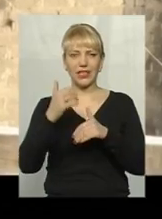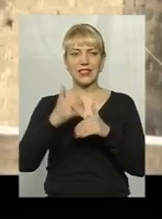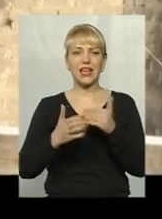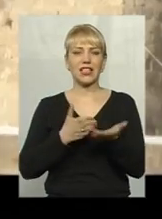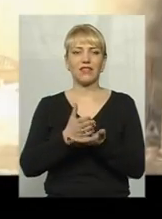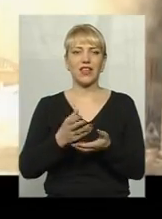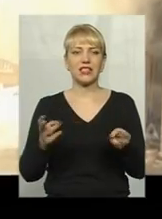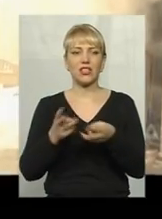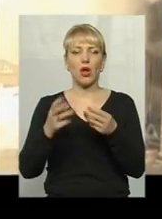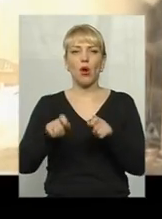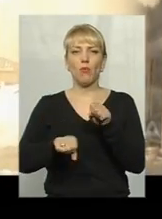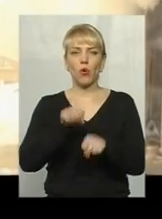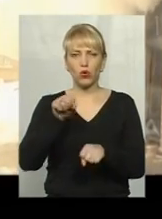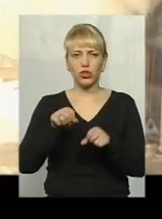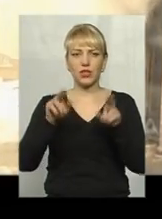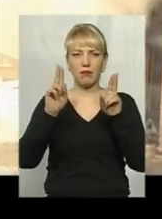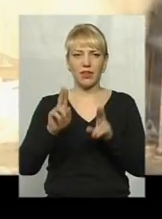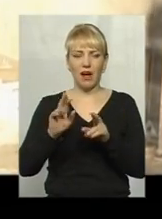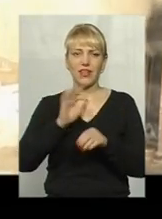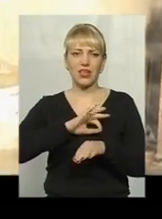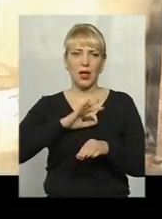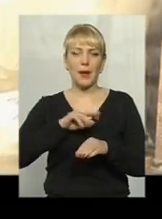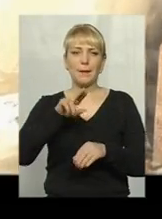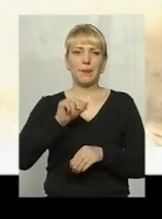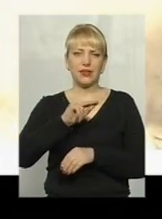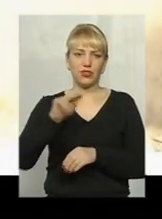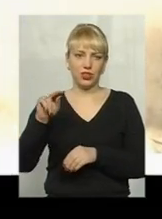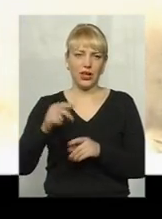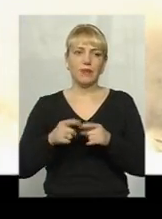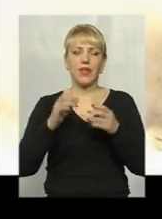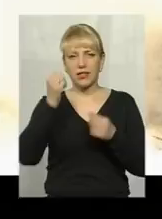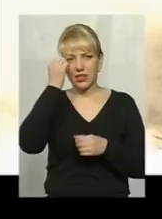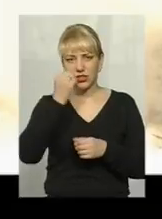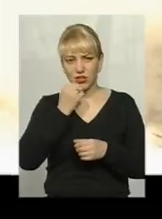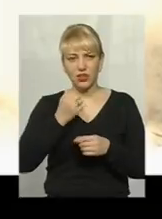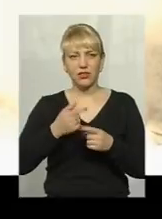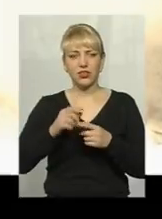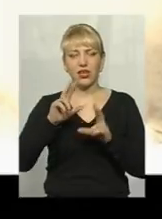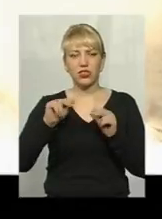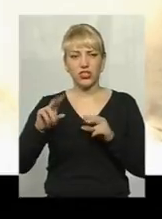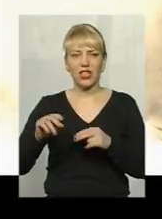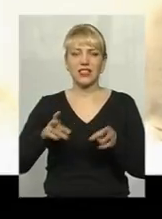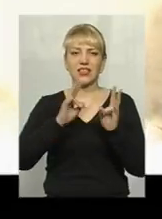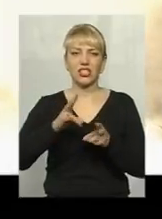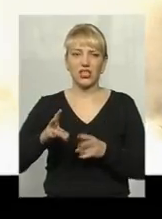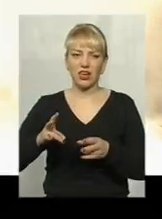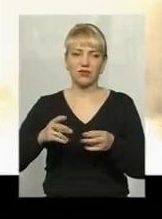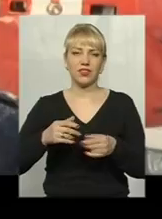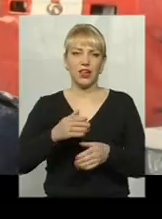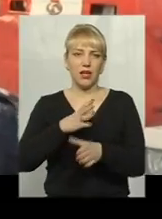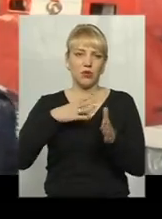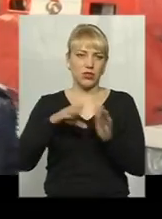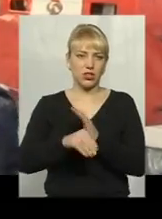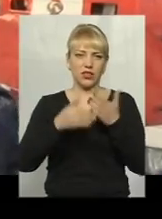загорання – порушення правил експлуатації пічного опалення. На щастя, жертв та постраждалих немає.